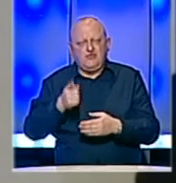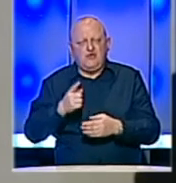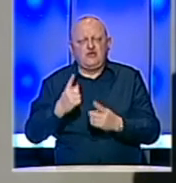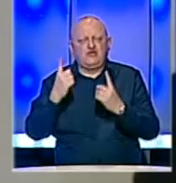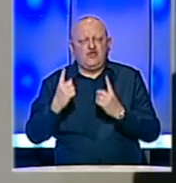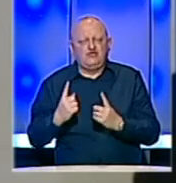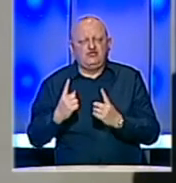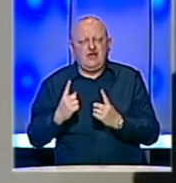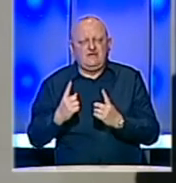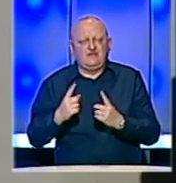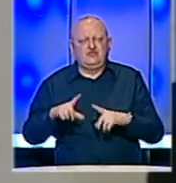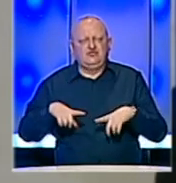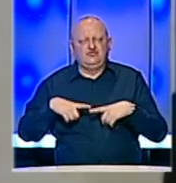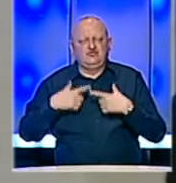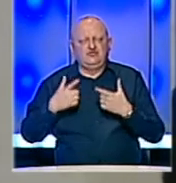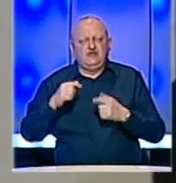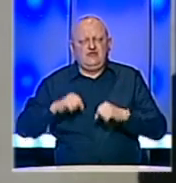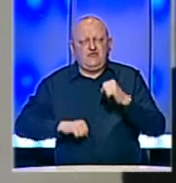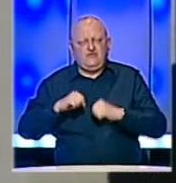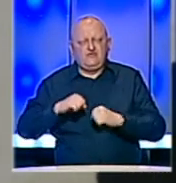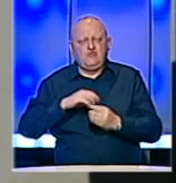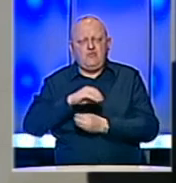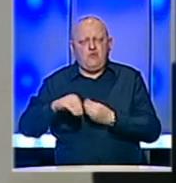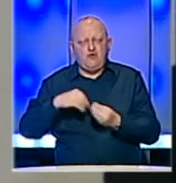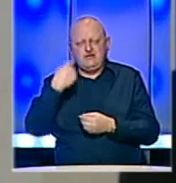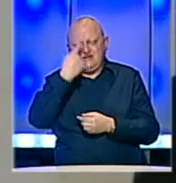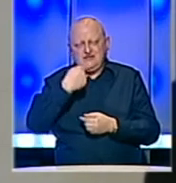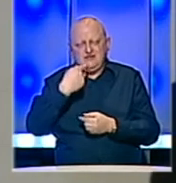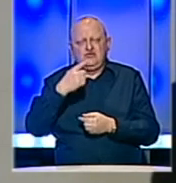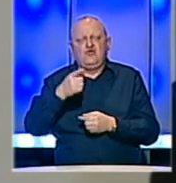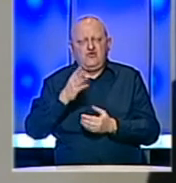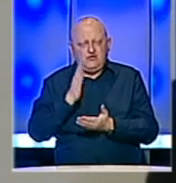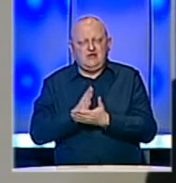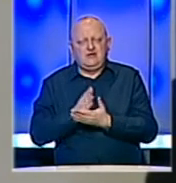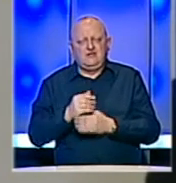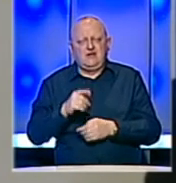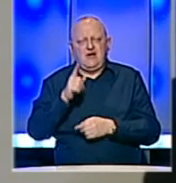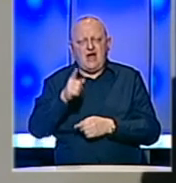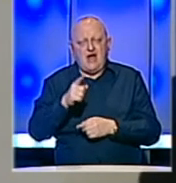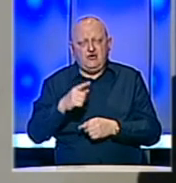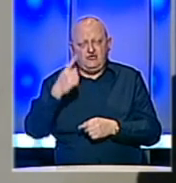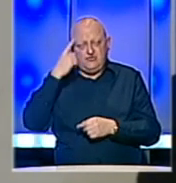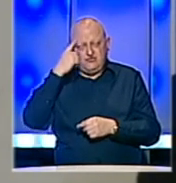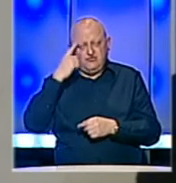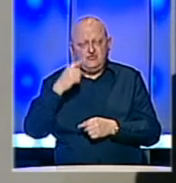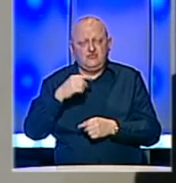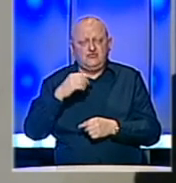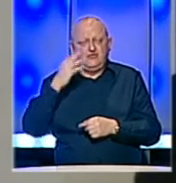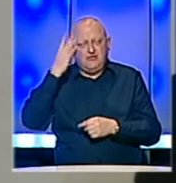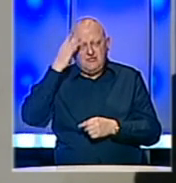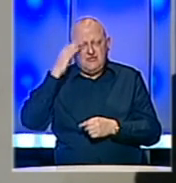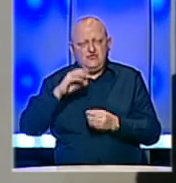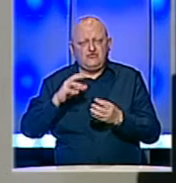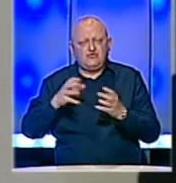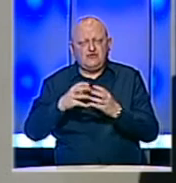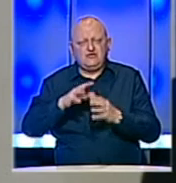održavanje, naravno, živote, funkcionisanje porodice i sl. lično, to da, ako to znači opštu brigu za društvo, spriješiti